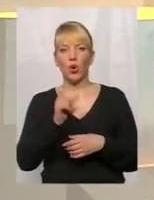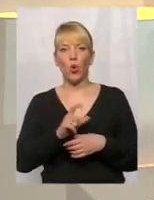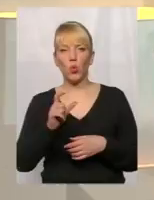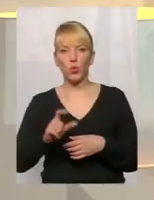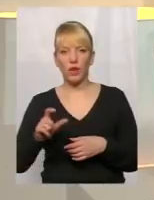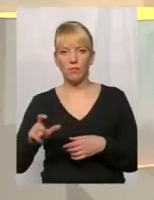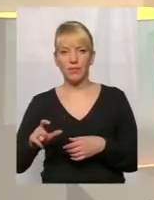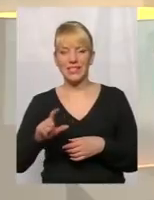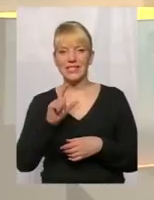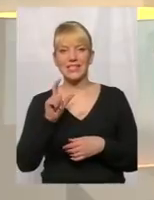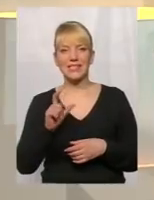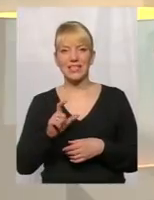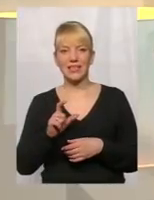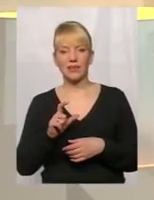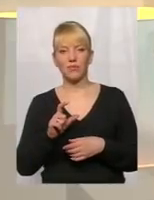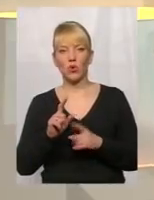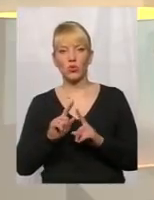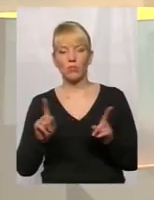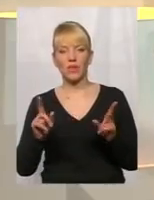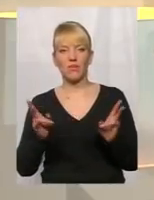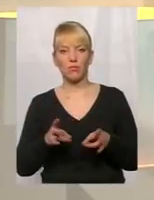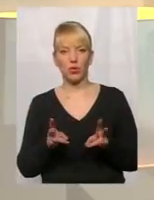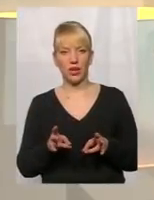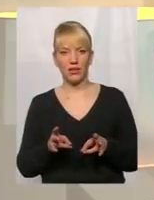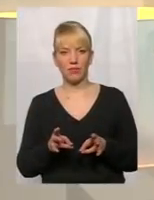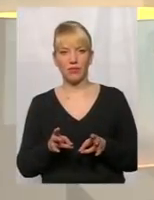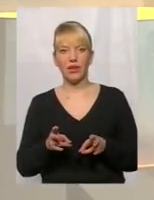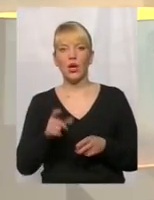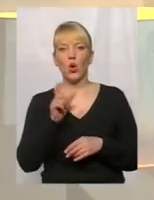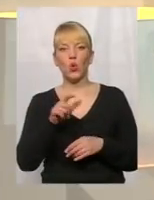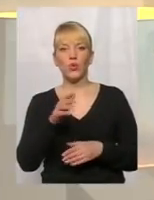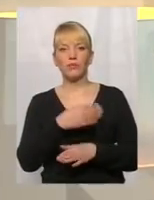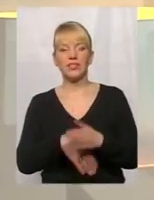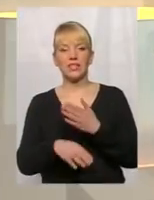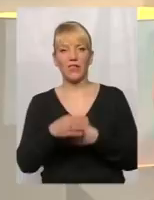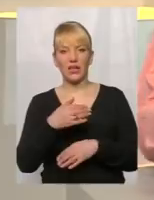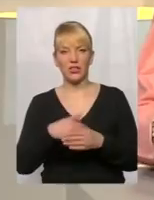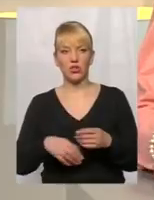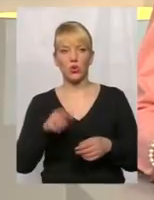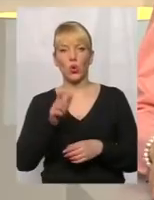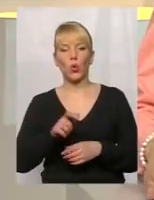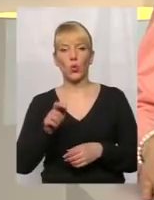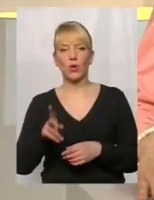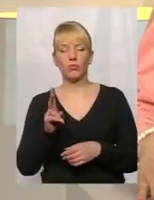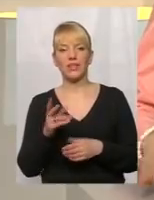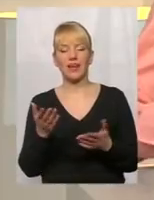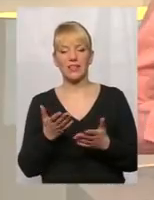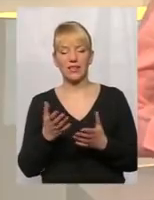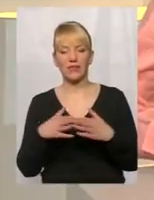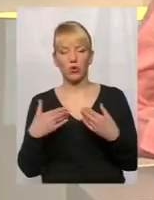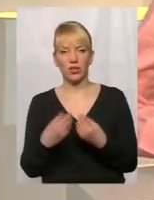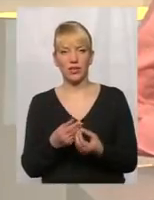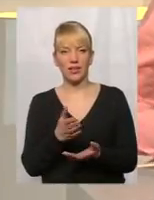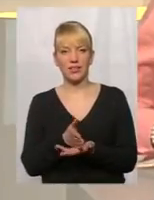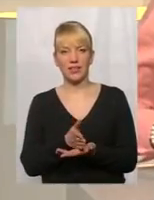людям з особливими потребами, людям з інвалідністю, людям, в родинах яких